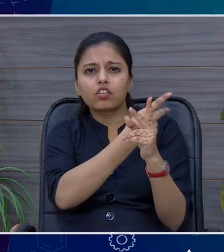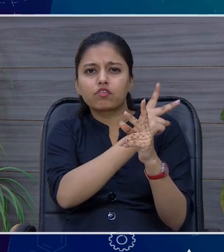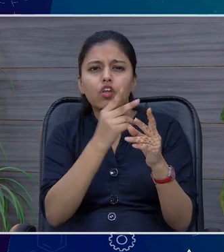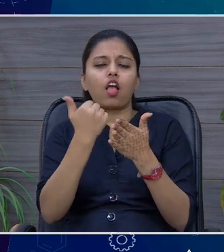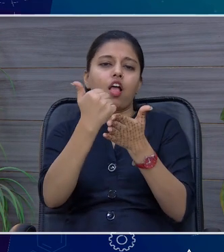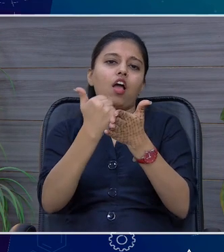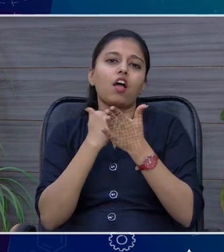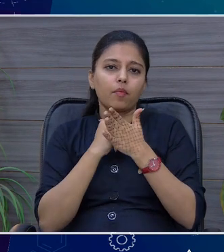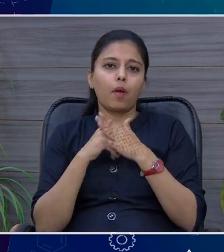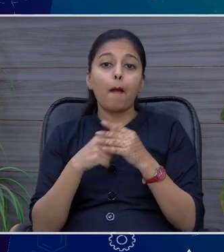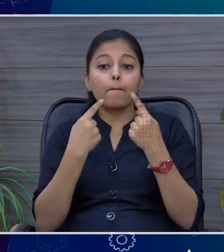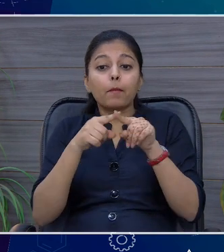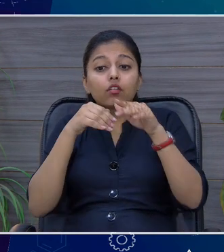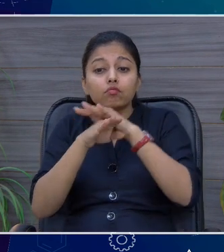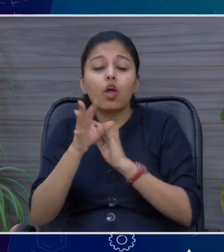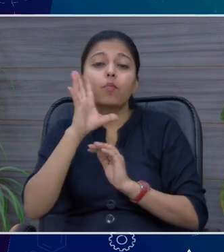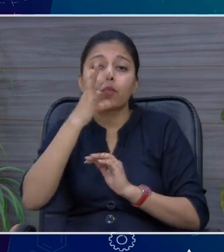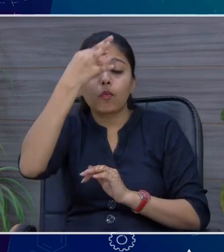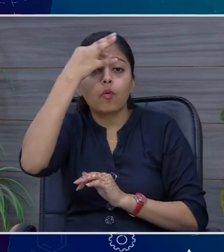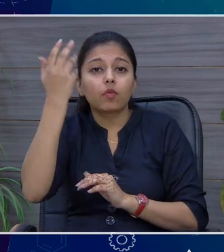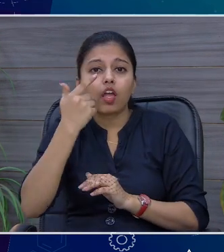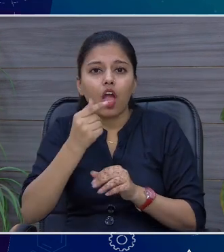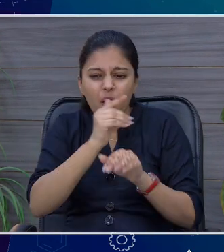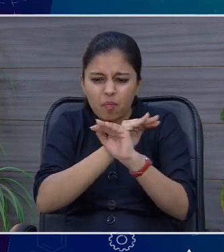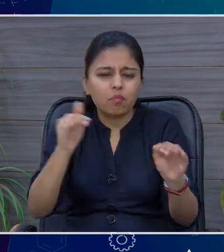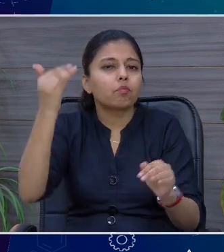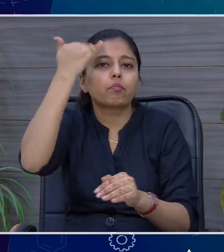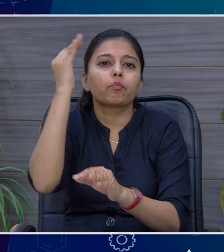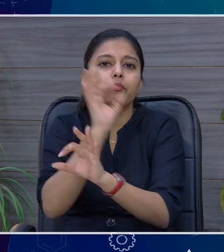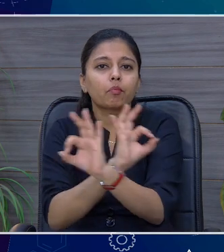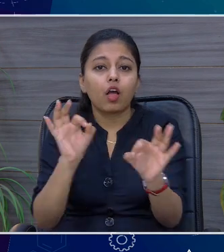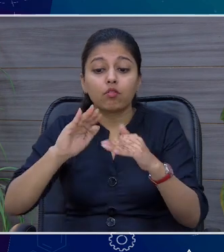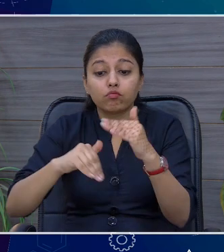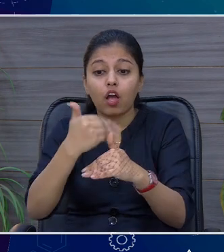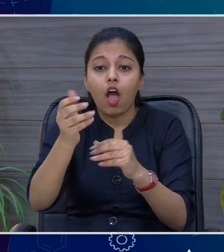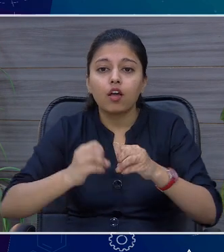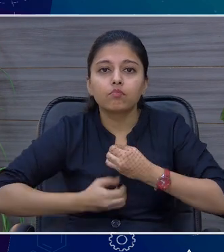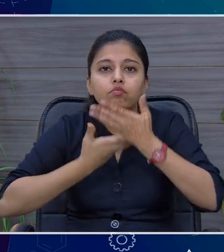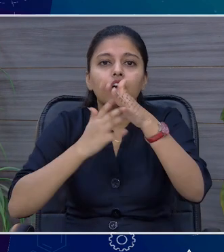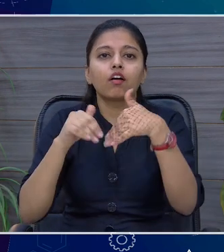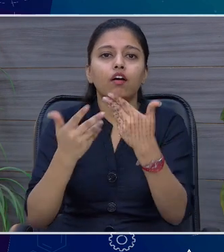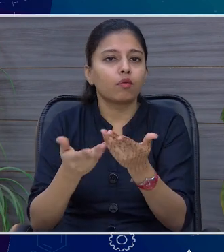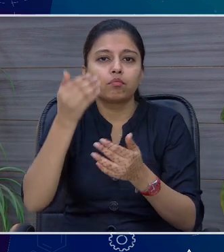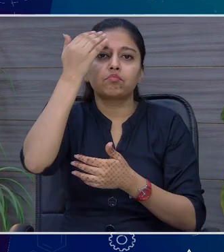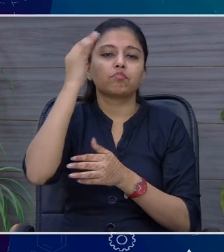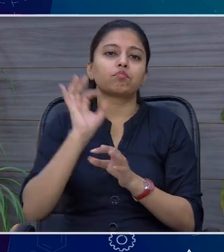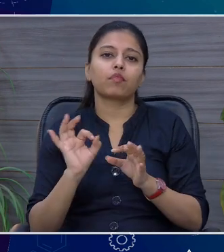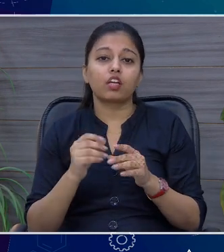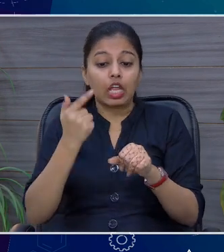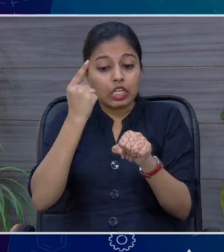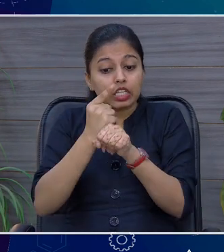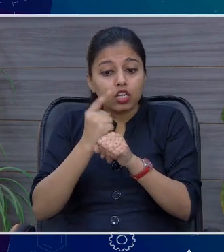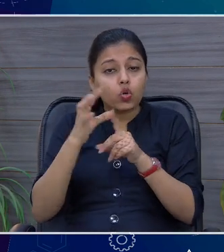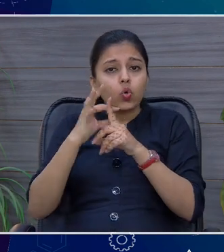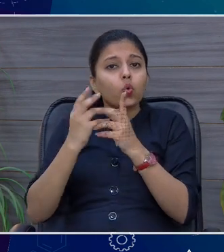बड़ प्रॉब्लम इस बच्चों को नहीं पता होता कि उसाथ प्रॉब्लम है और वो इसको आगे कनवे नहीं कर पाते हैं तो टीचर्स का रोल यहां पर